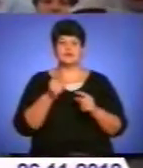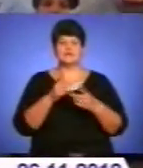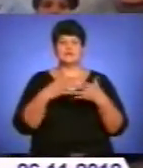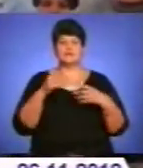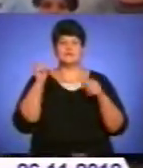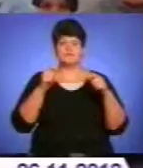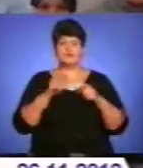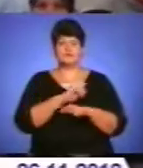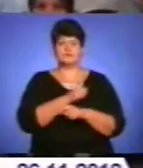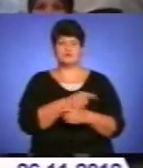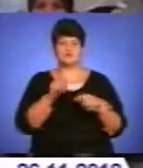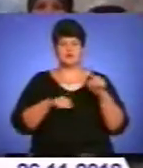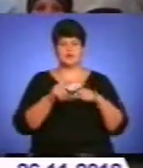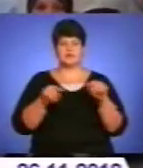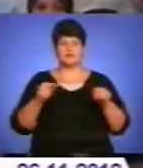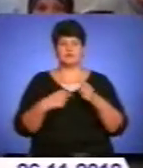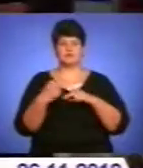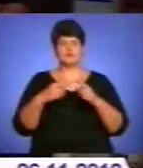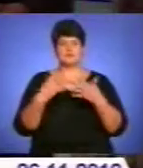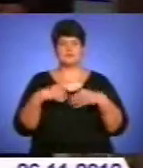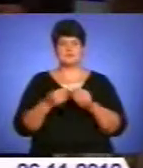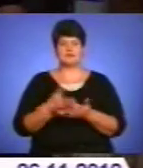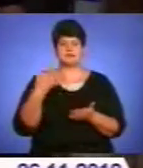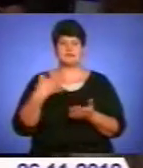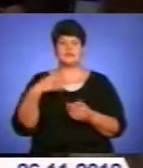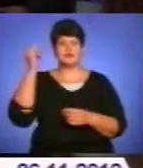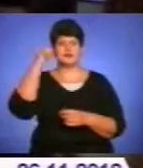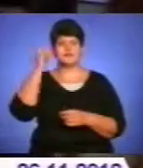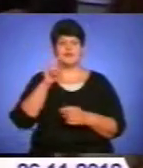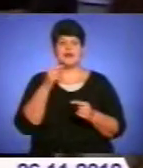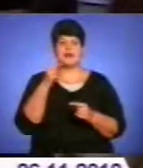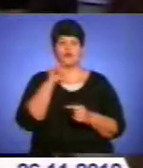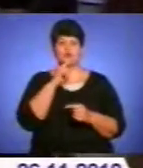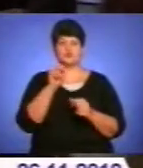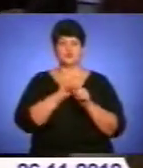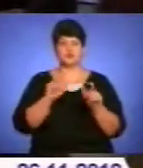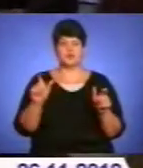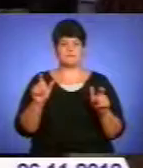родини та відроджують сімейні цінності. Я навчаюся у економічній школі.